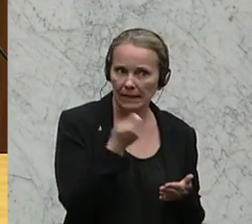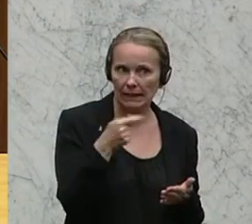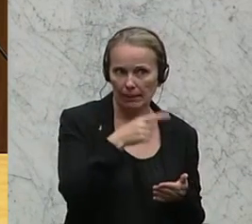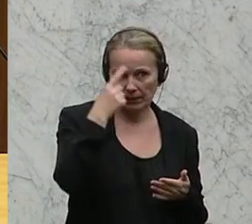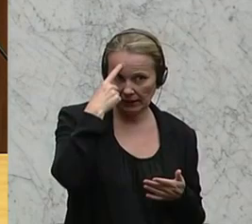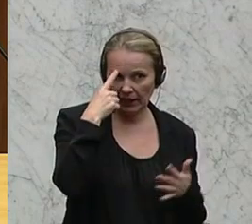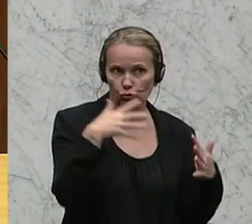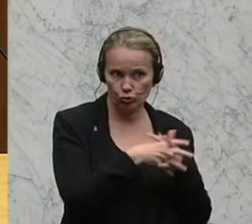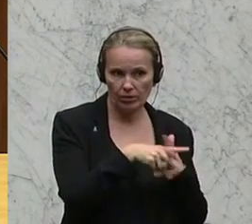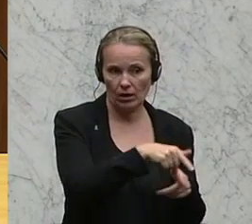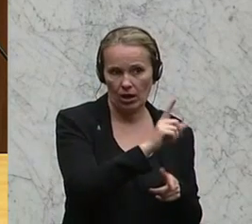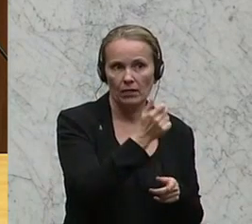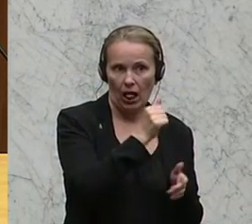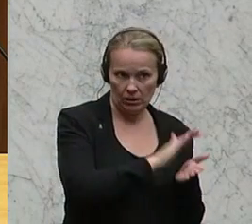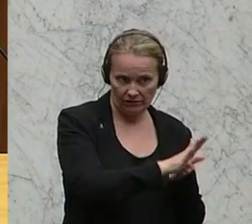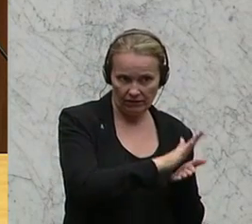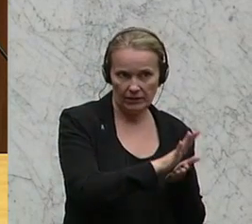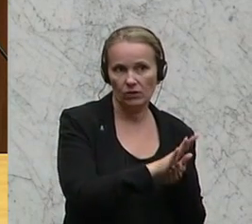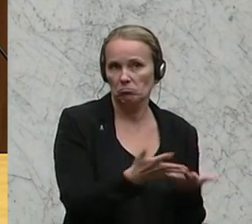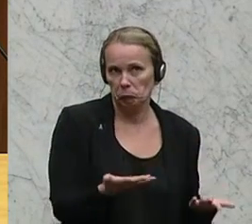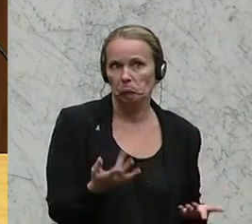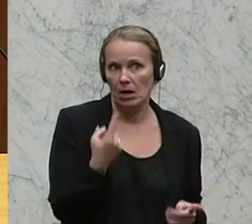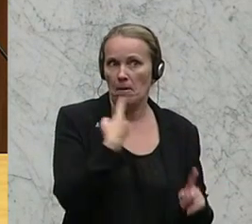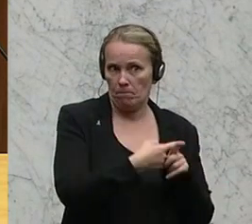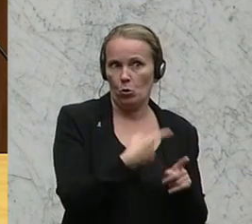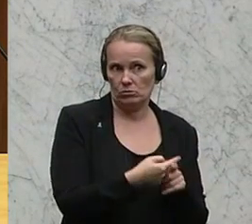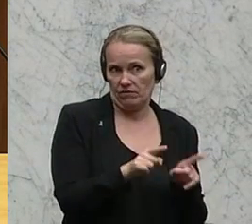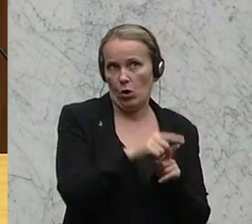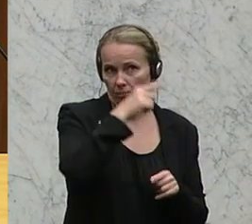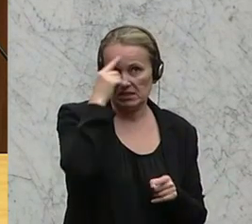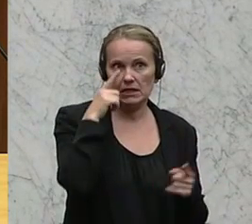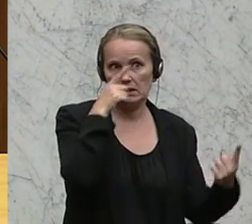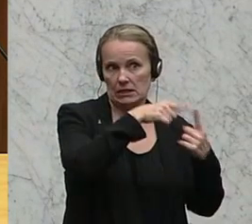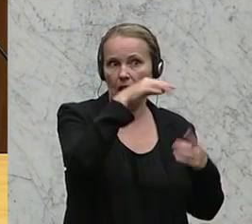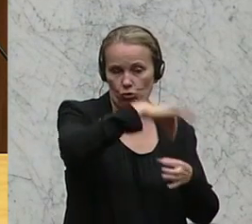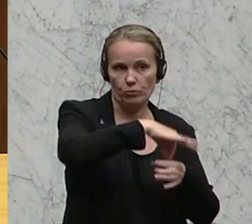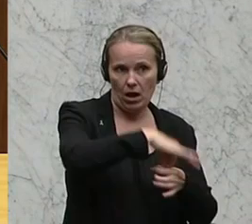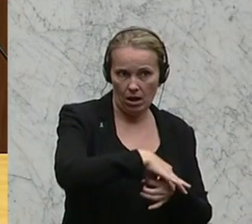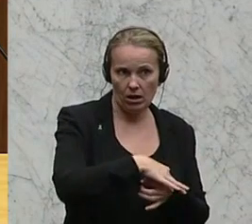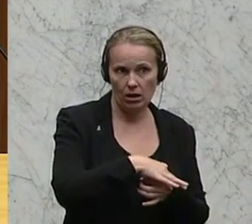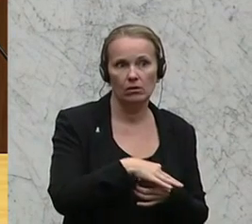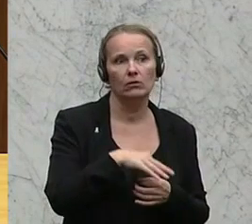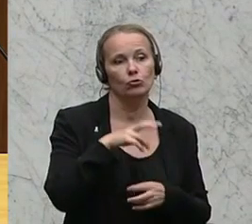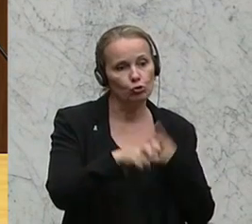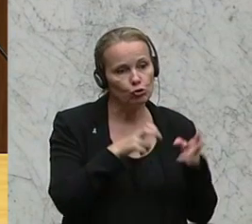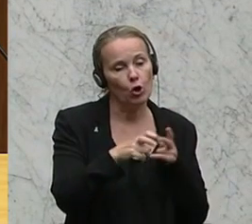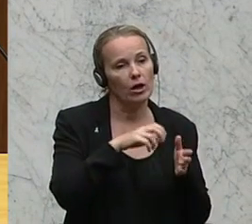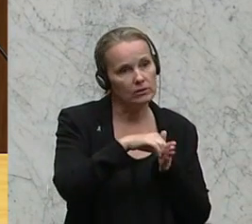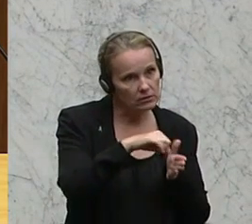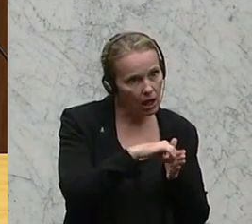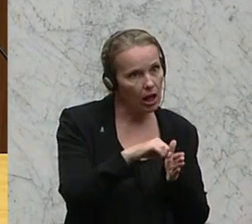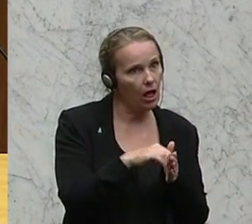Gedenkstätte verwendet werden können. Ich finde das positiv im Sinne der Sparsamkeit, die im Steuerzahler auch